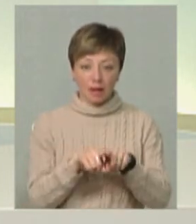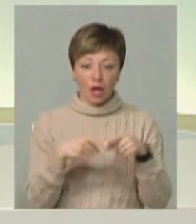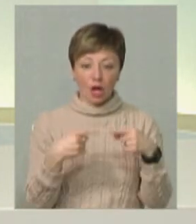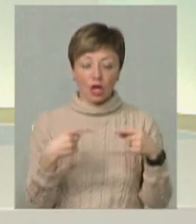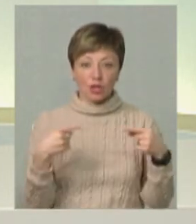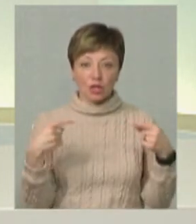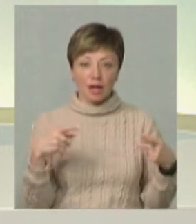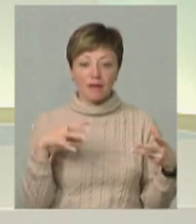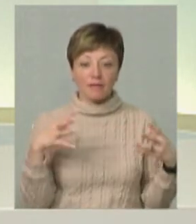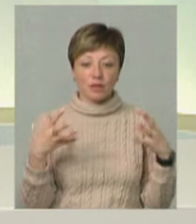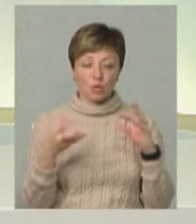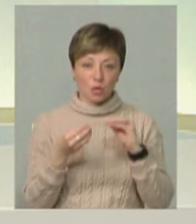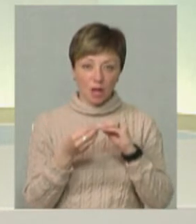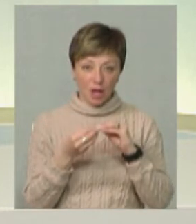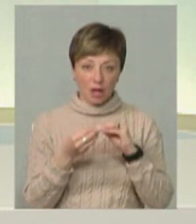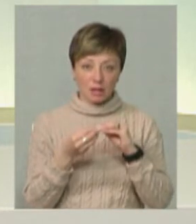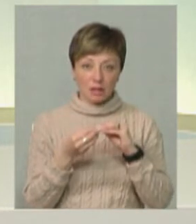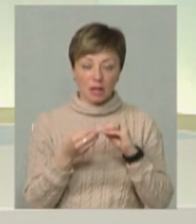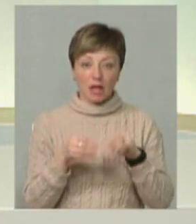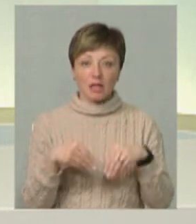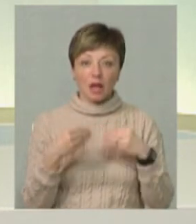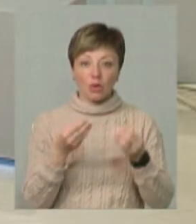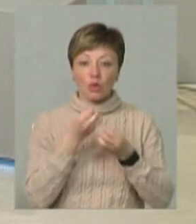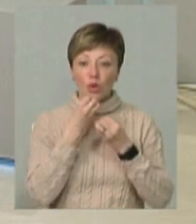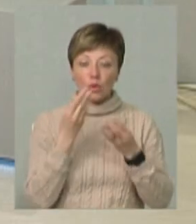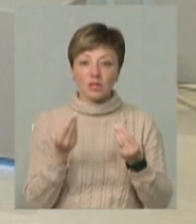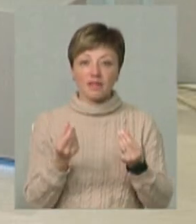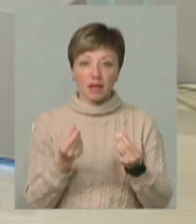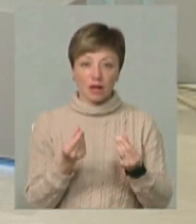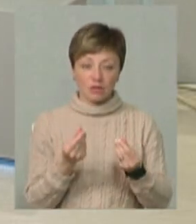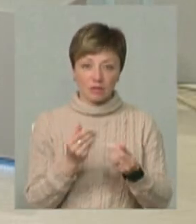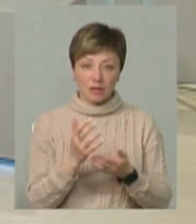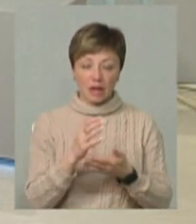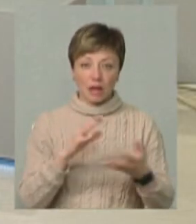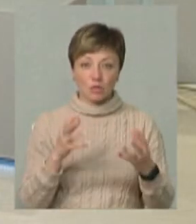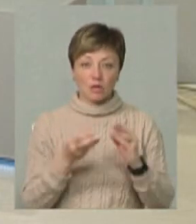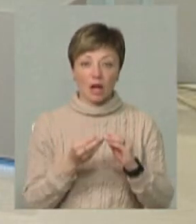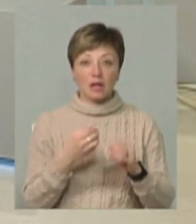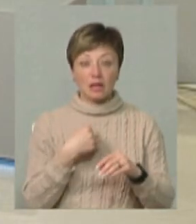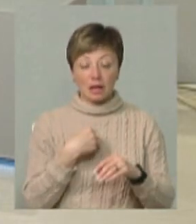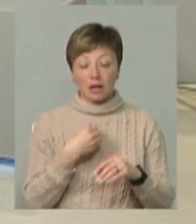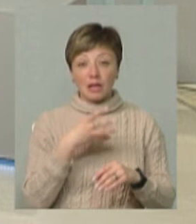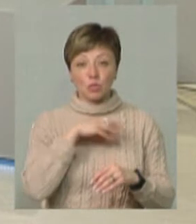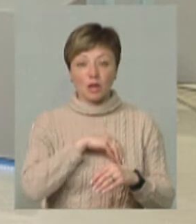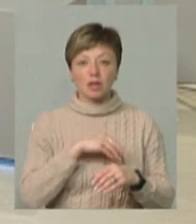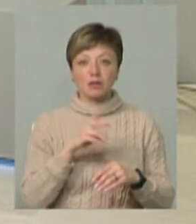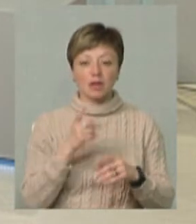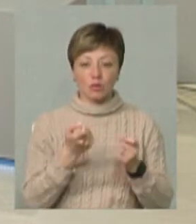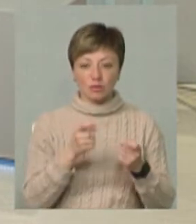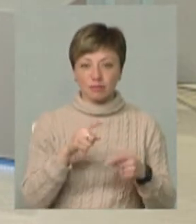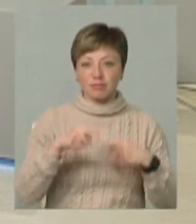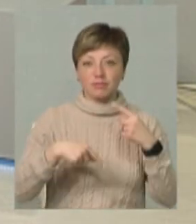речей, котрі в результаті потім дають хороший фінансовий результат. І я вже, можливо, і перескочу, бо